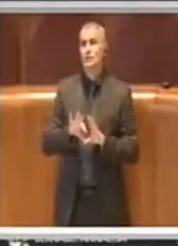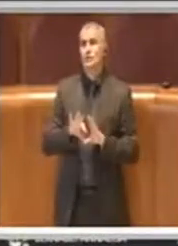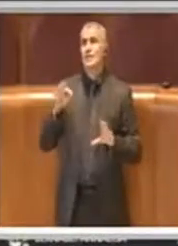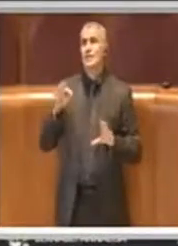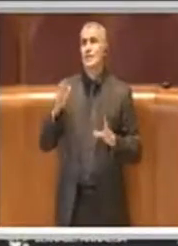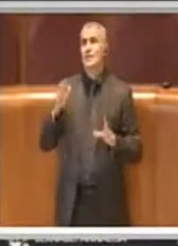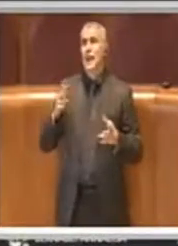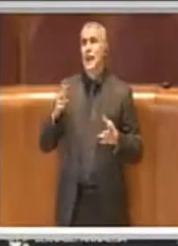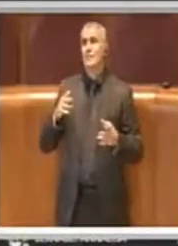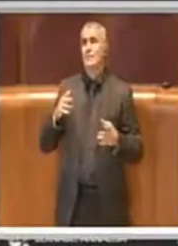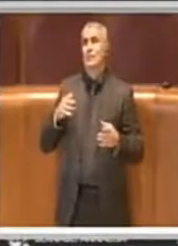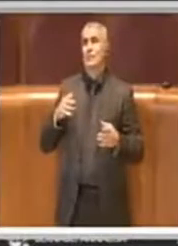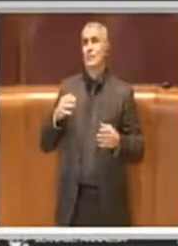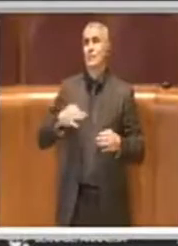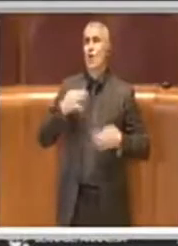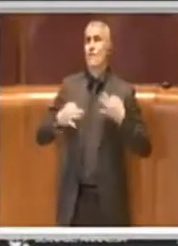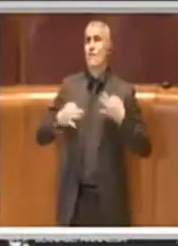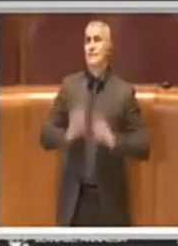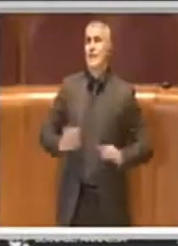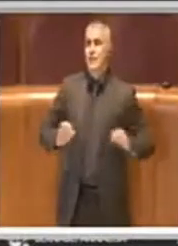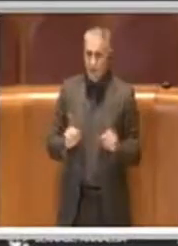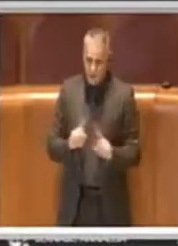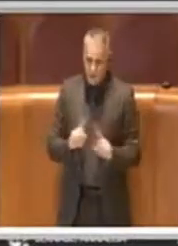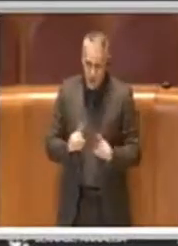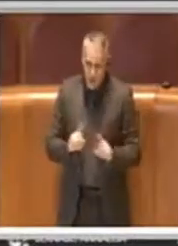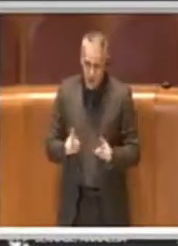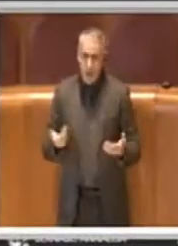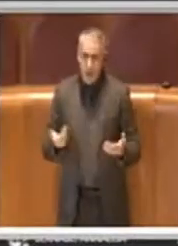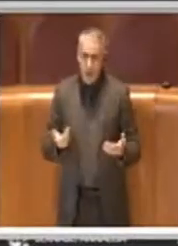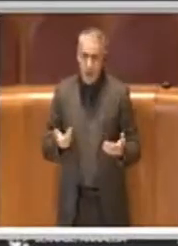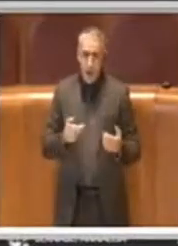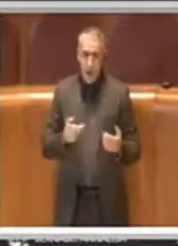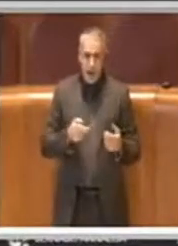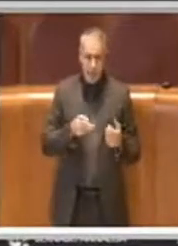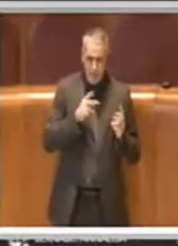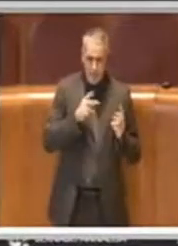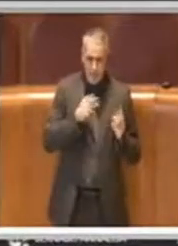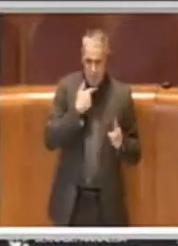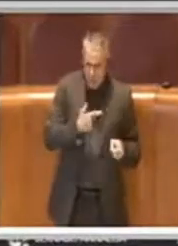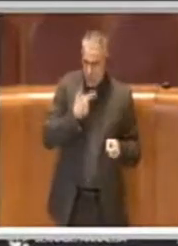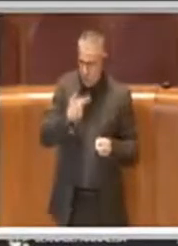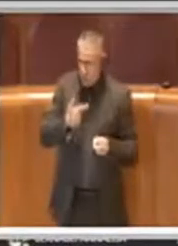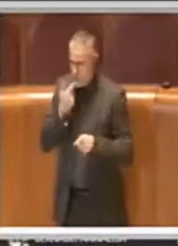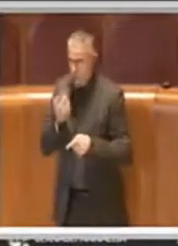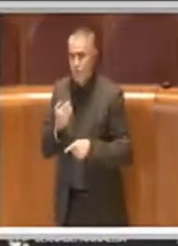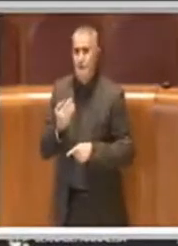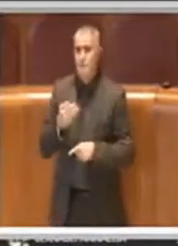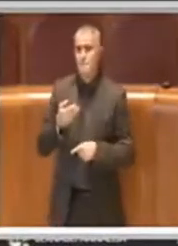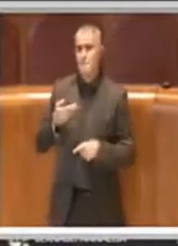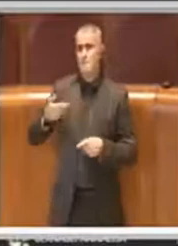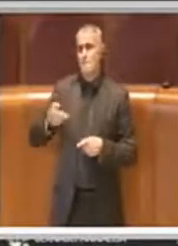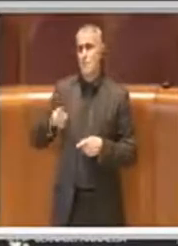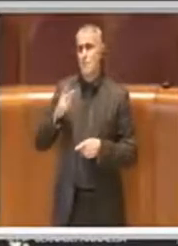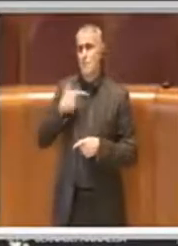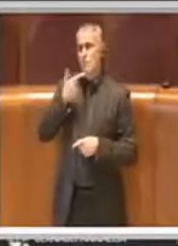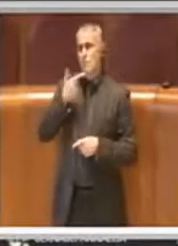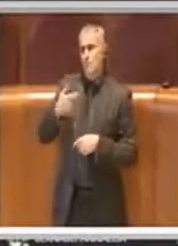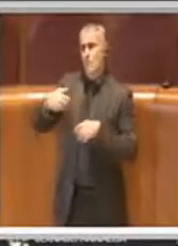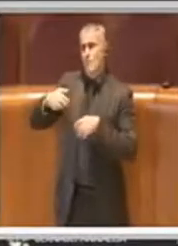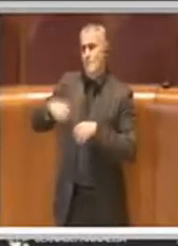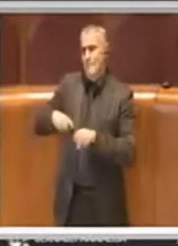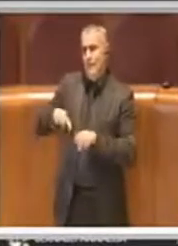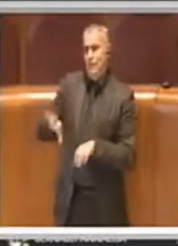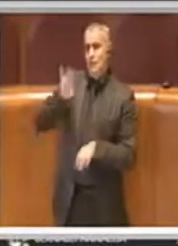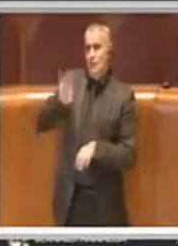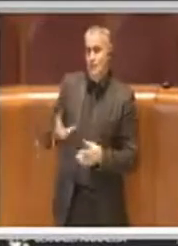quel momento era la meno dolorosa che potevamo immaginare, il lavoro che è stato fatto fino adesso ha portato